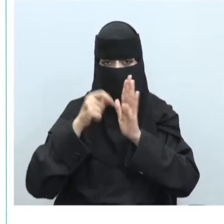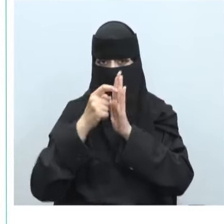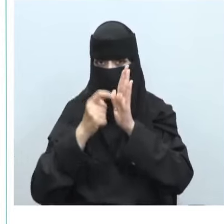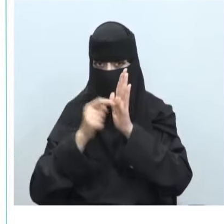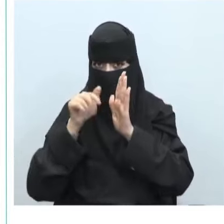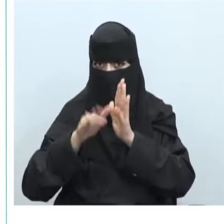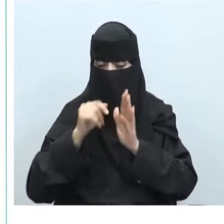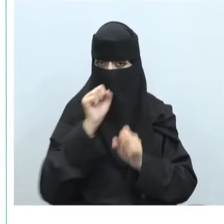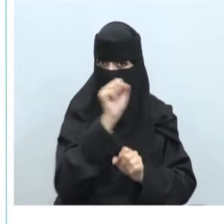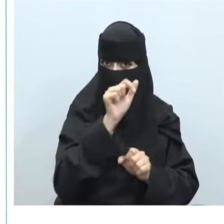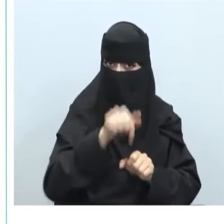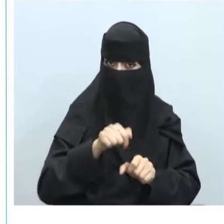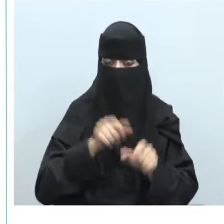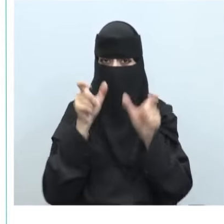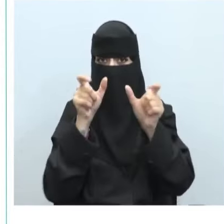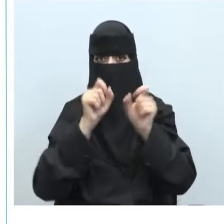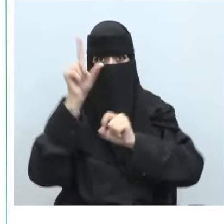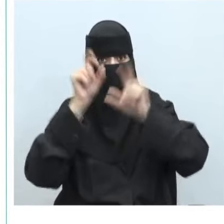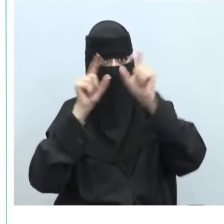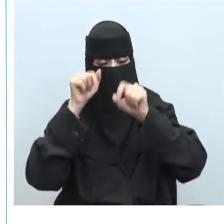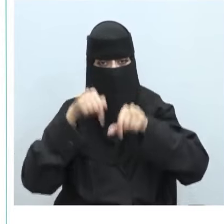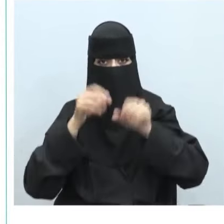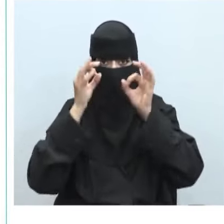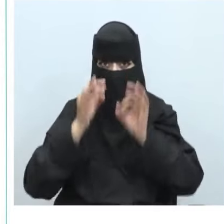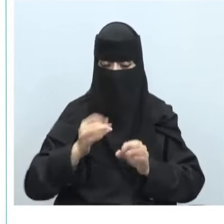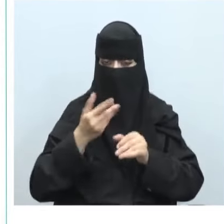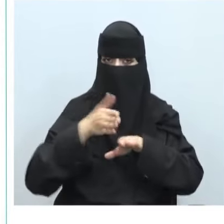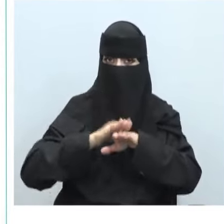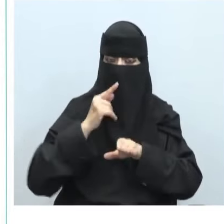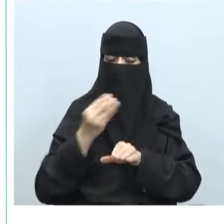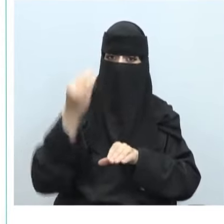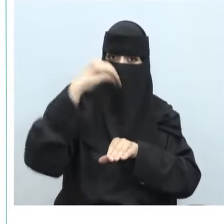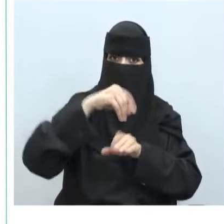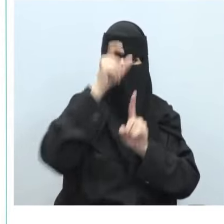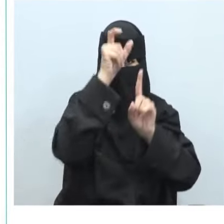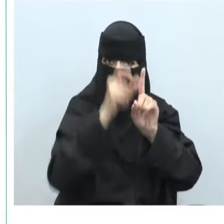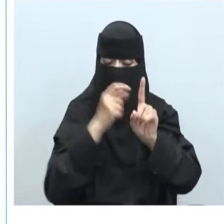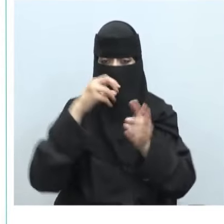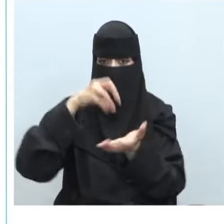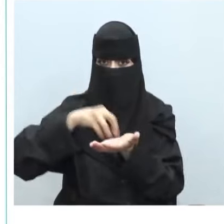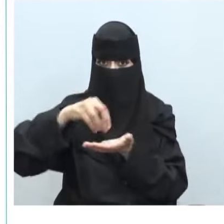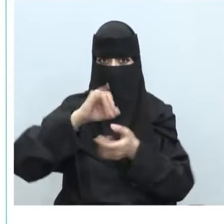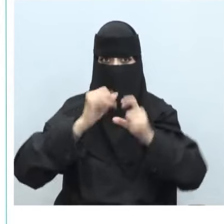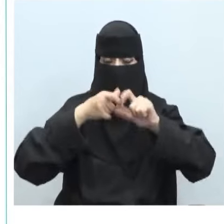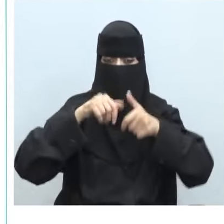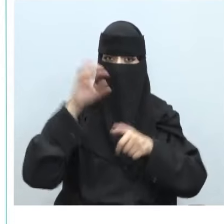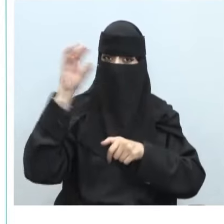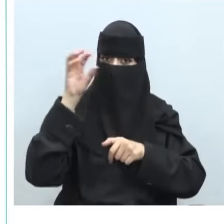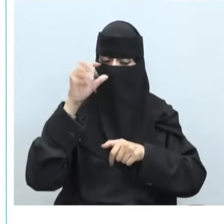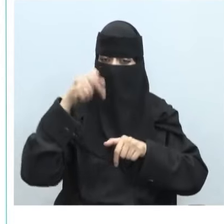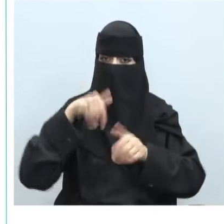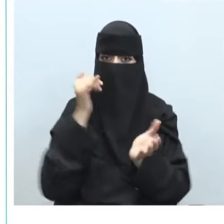والقوانين الخاصة بالأمن السبراني لتؤكد على تحمل الأفراد والمؤسسات والشركات